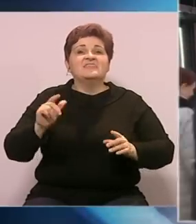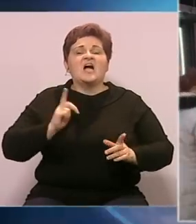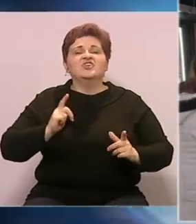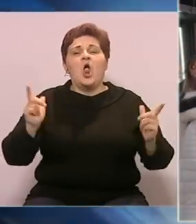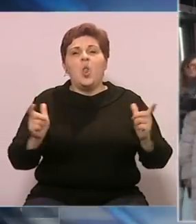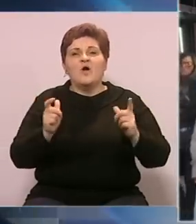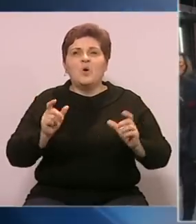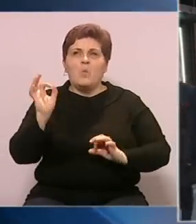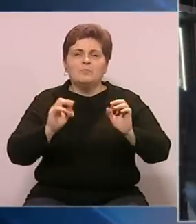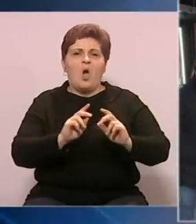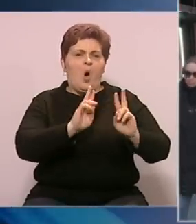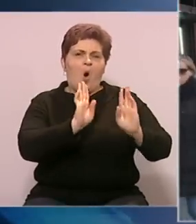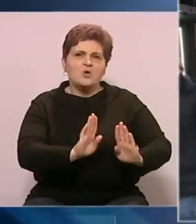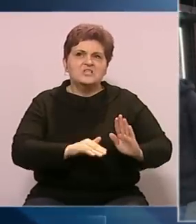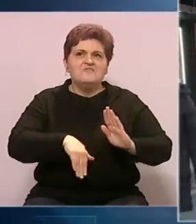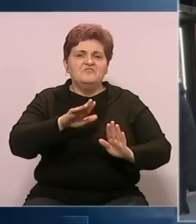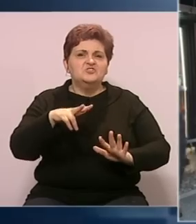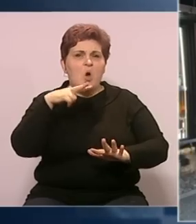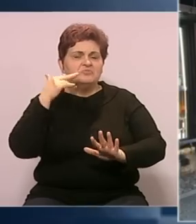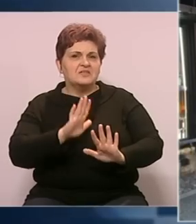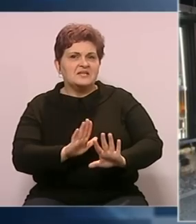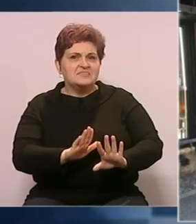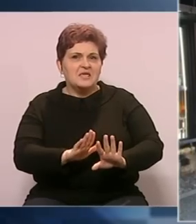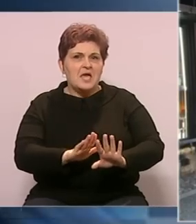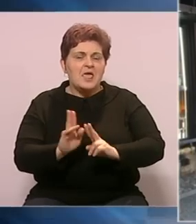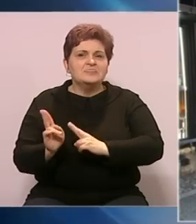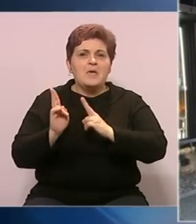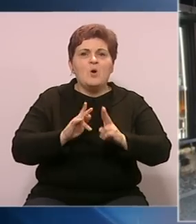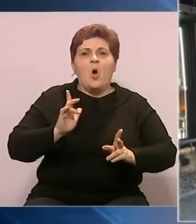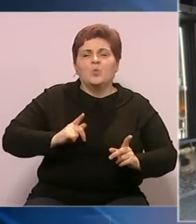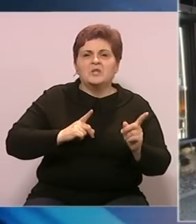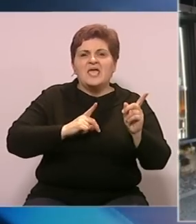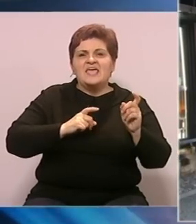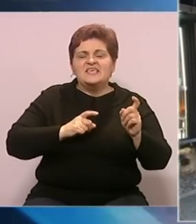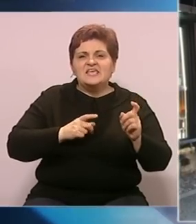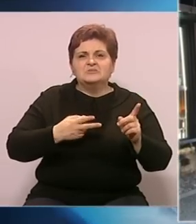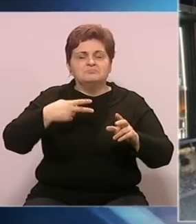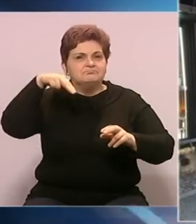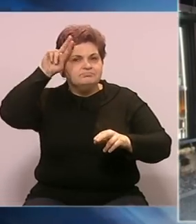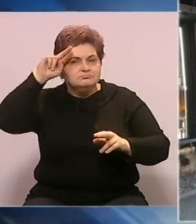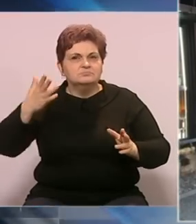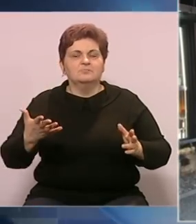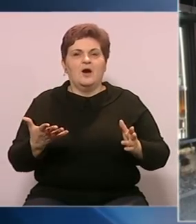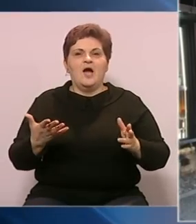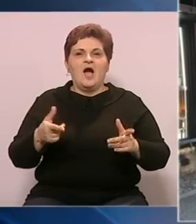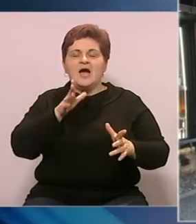godine. U prosjeku ostaju više od tri dana, te posjećuju i kulturno-historijske znamenitosti Sarajeva, ali najviše